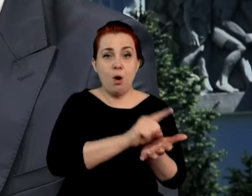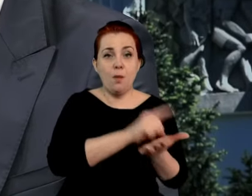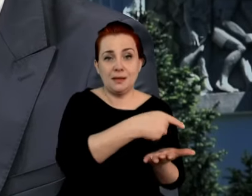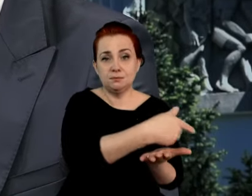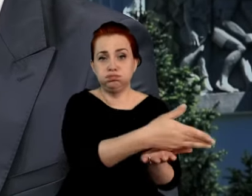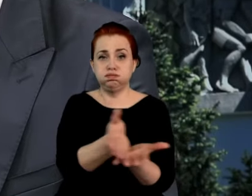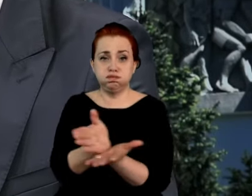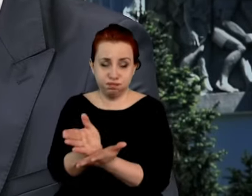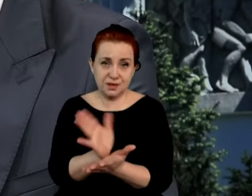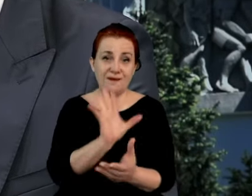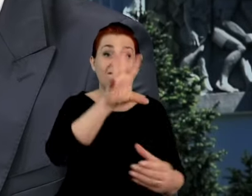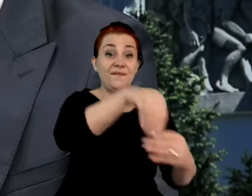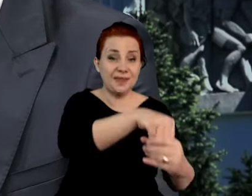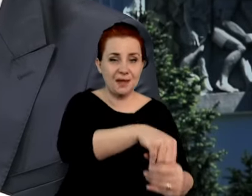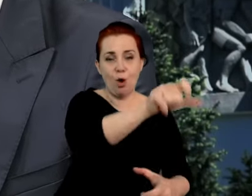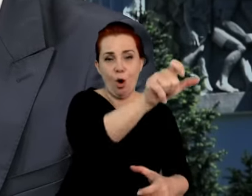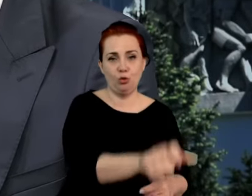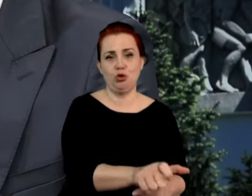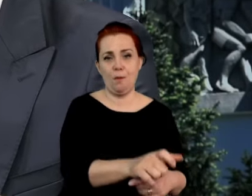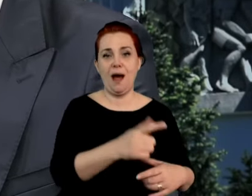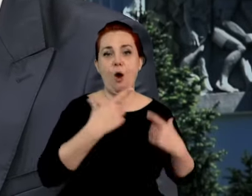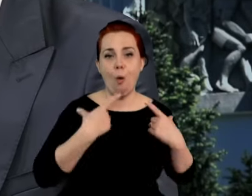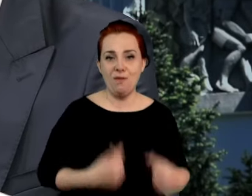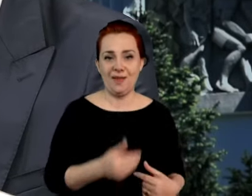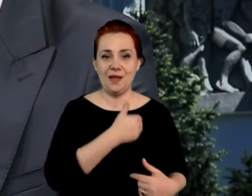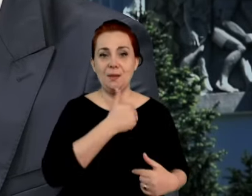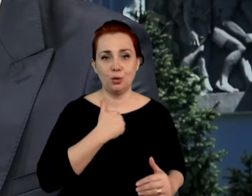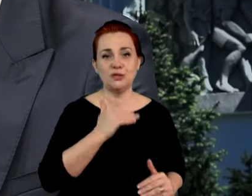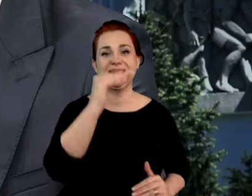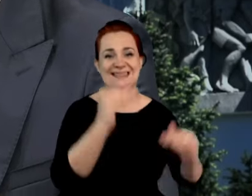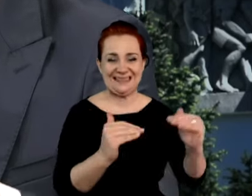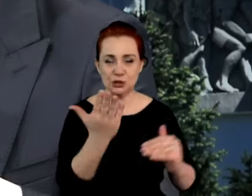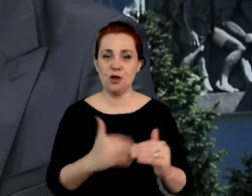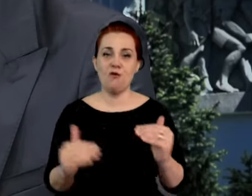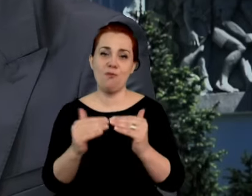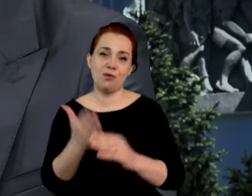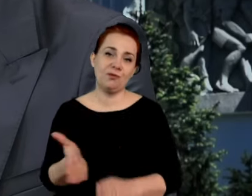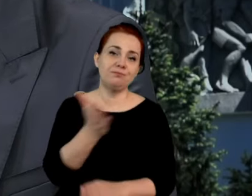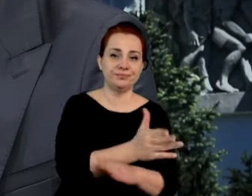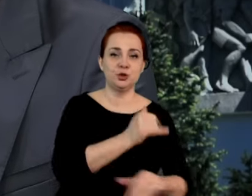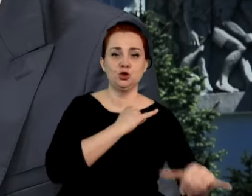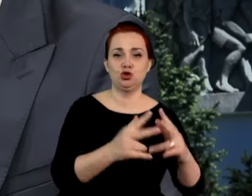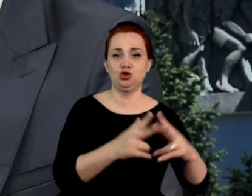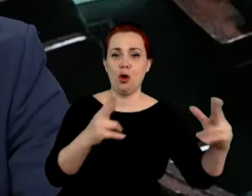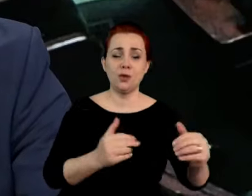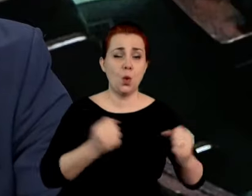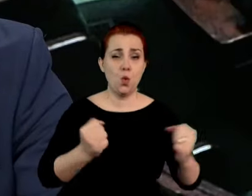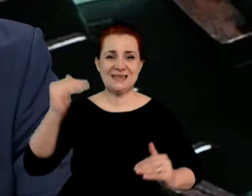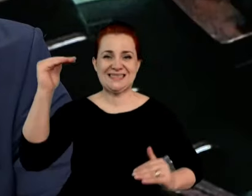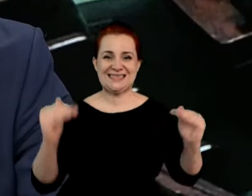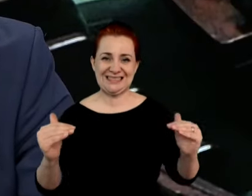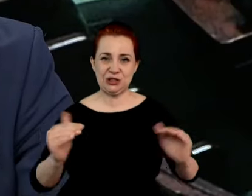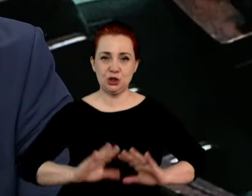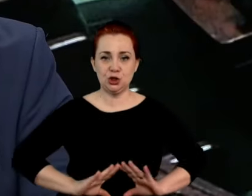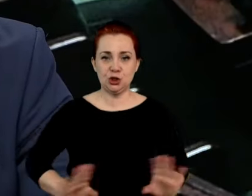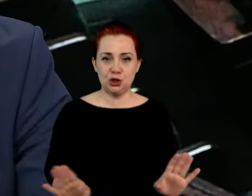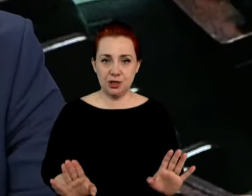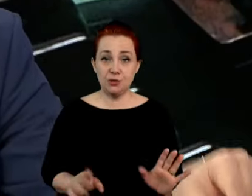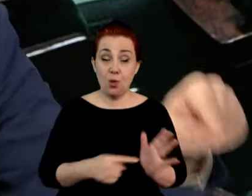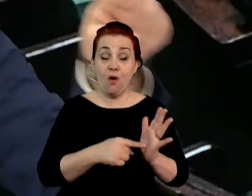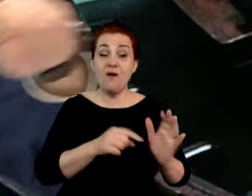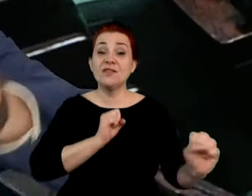obywatela w Polsce, on jest niższy niż dla czasów naszych poprzedników. I to znacząco niższy. I ten sposób się patrzy na podatki